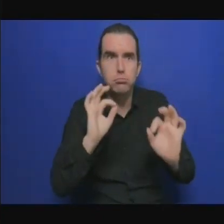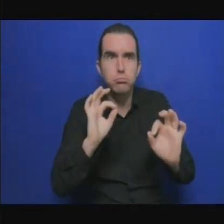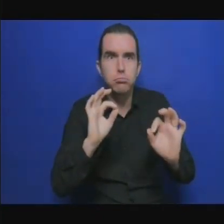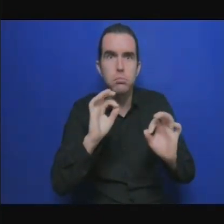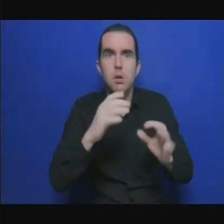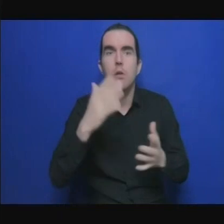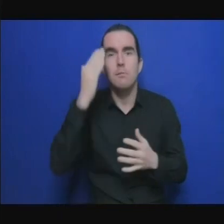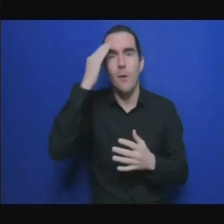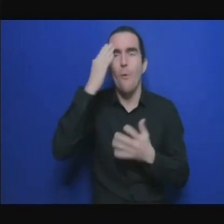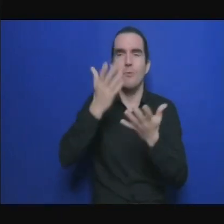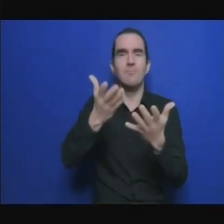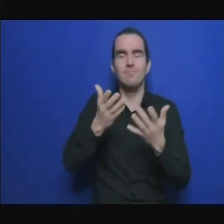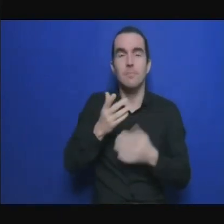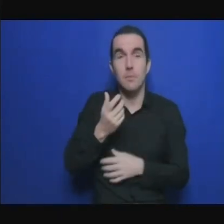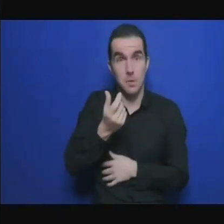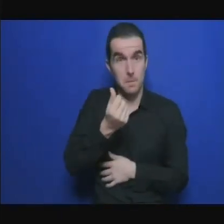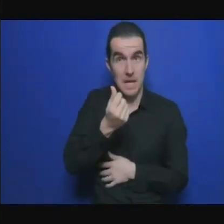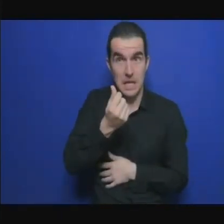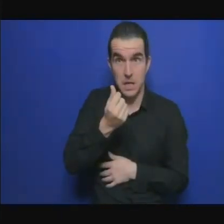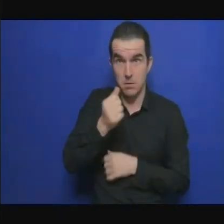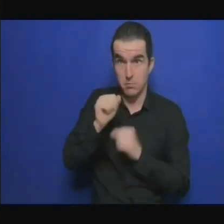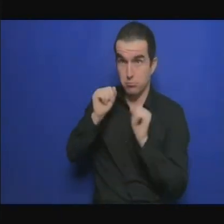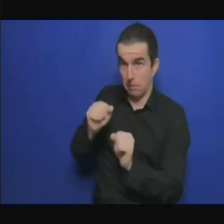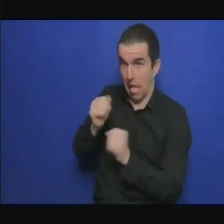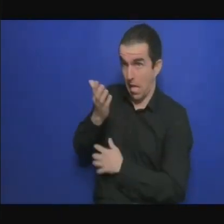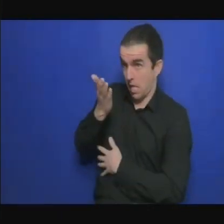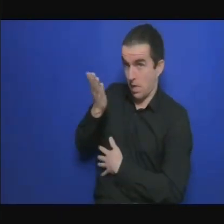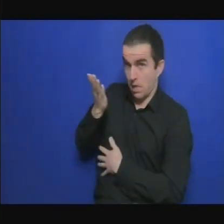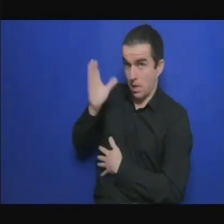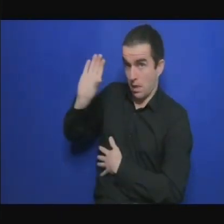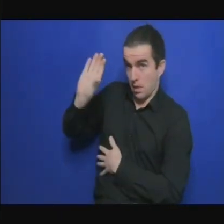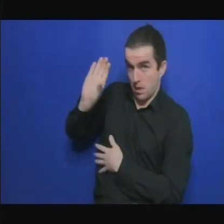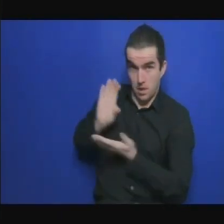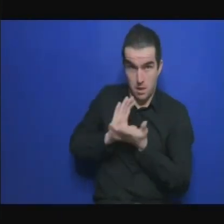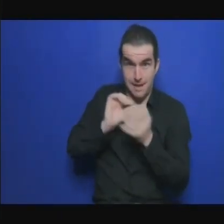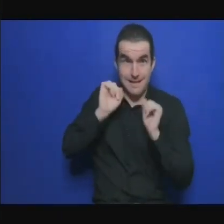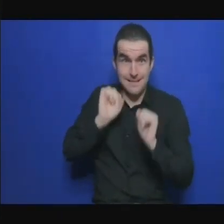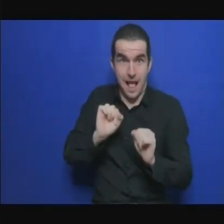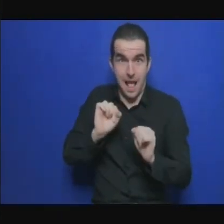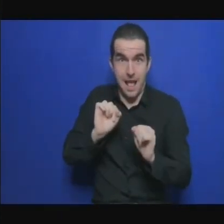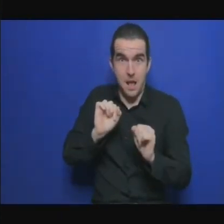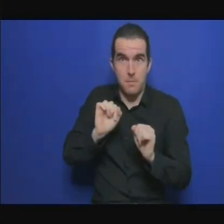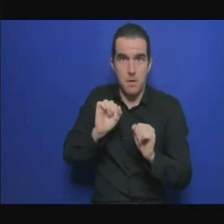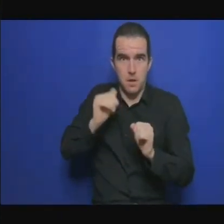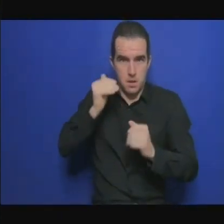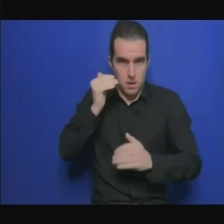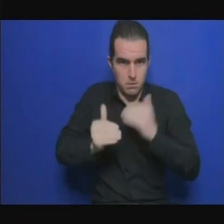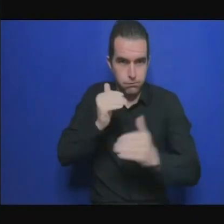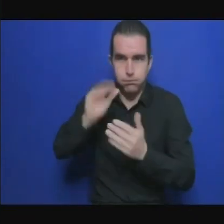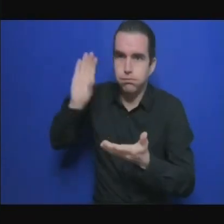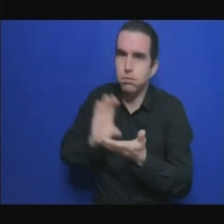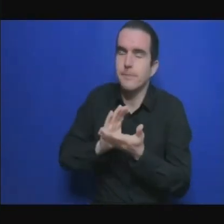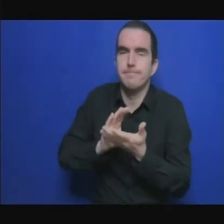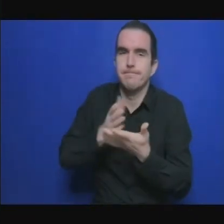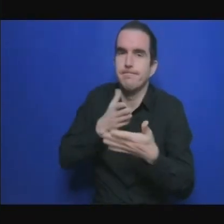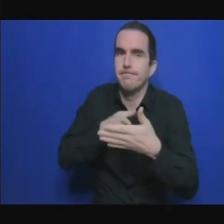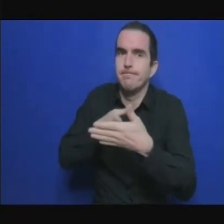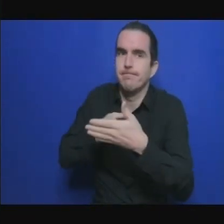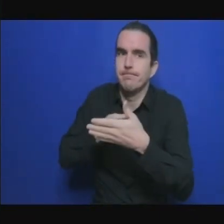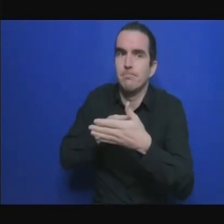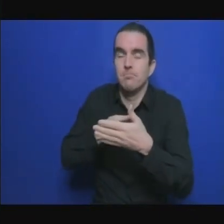capacités d'absorption Charlemagne et Moussa en ont parlé et Anita peut également nous en parler longuement car